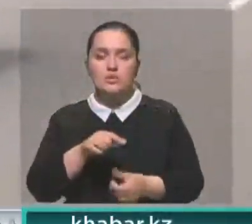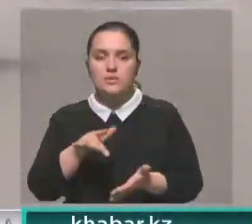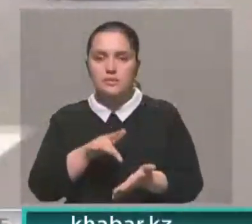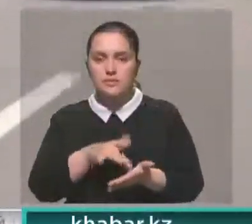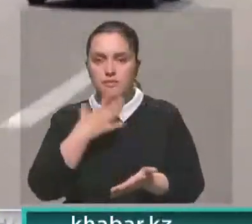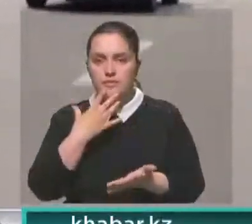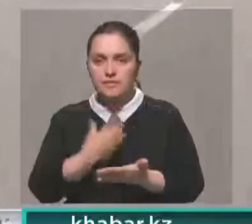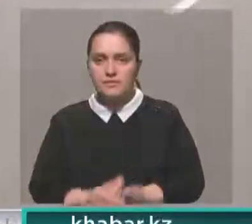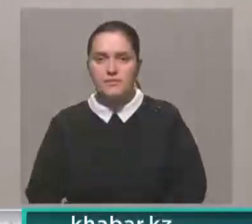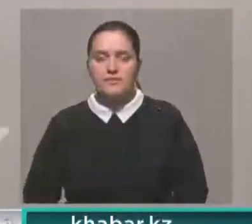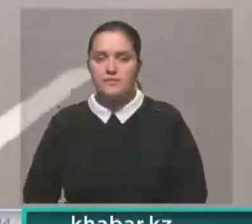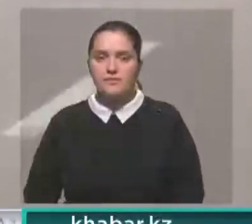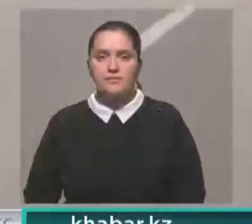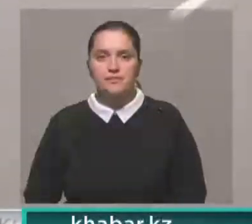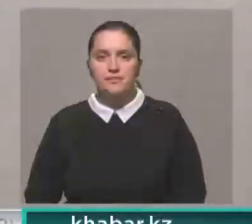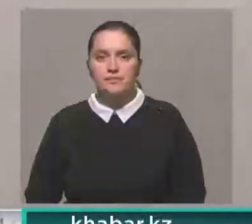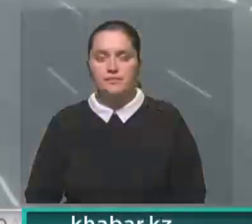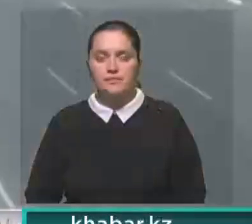патриотические чувства горожан.